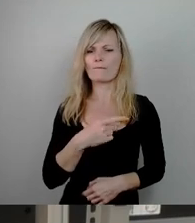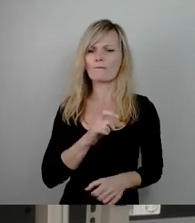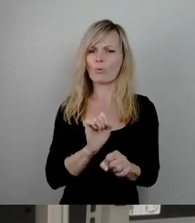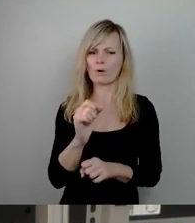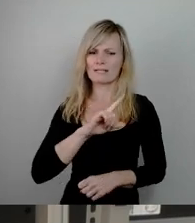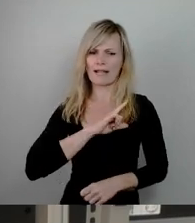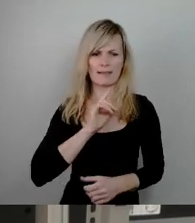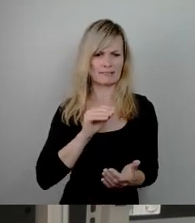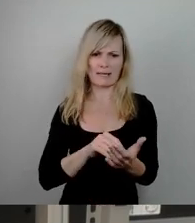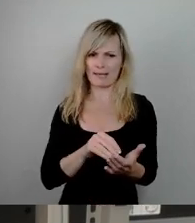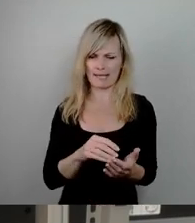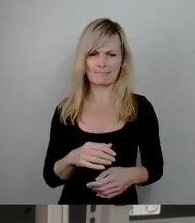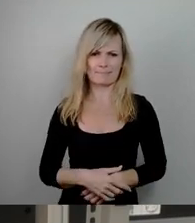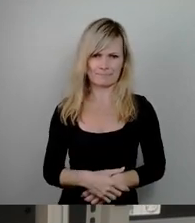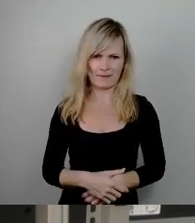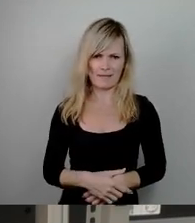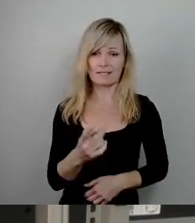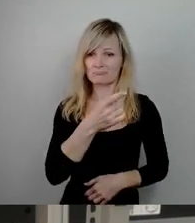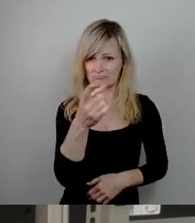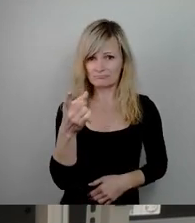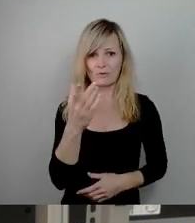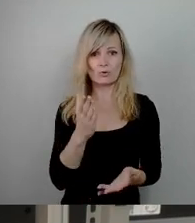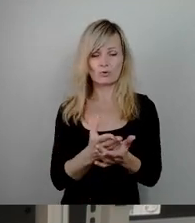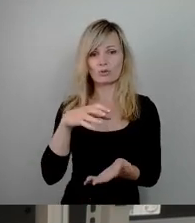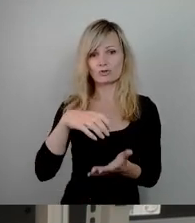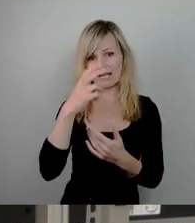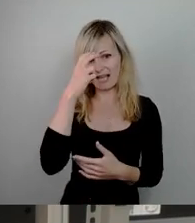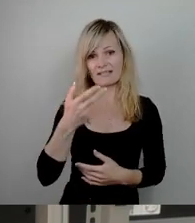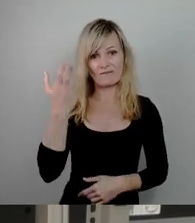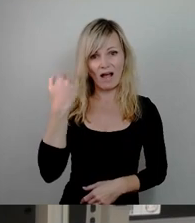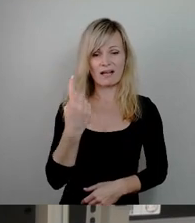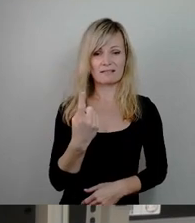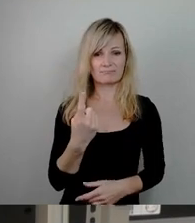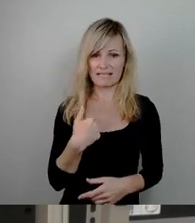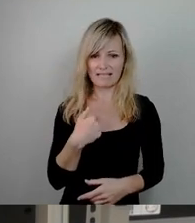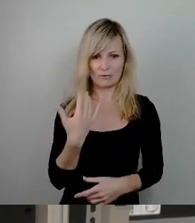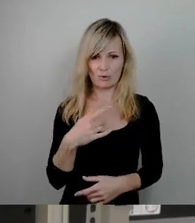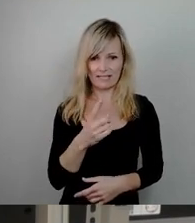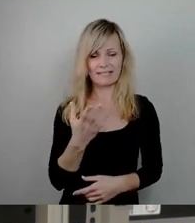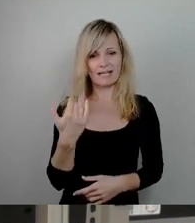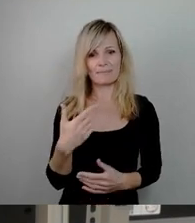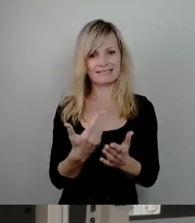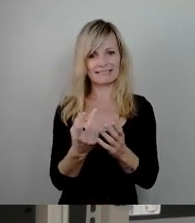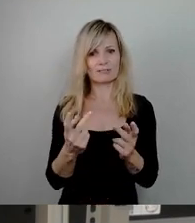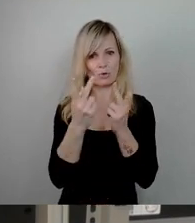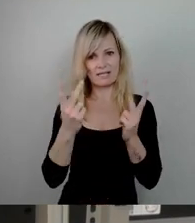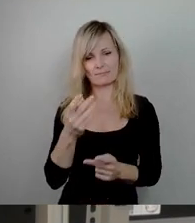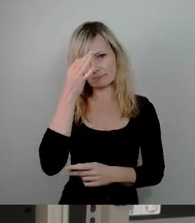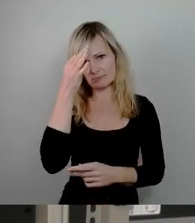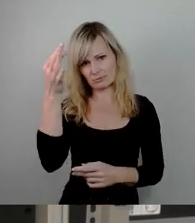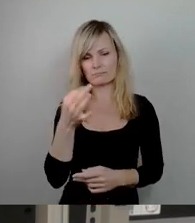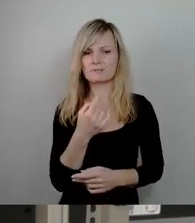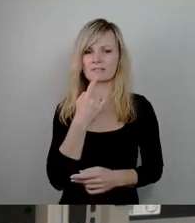Sie, die schon Stadträtinnen und Stadträte waren, haben die Stadtverwaltung aufgefordert, den